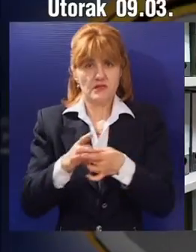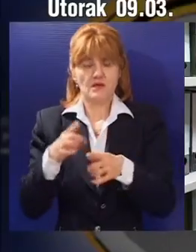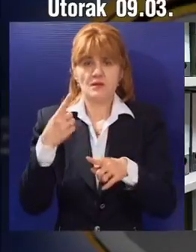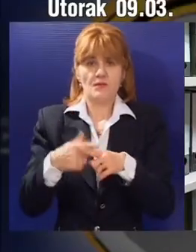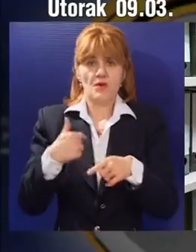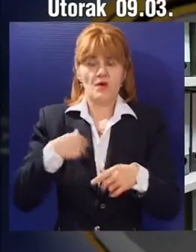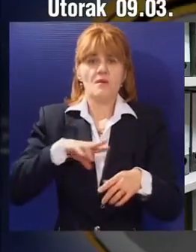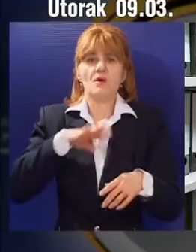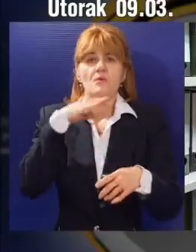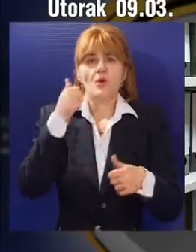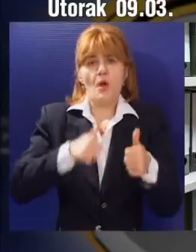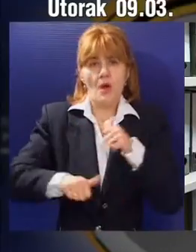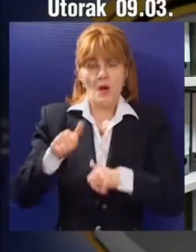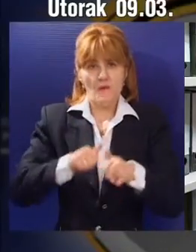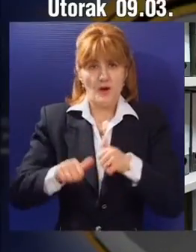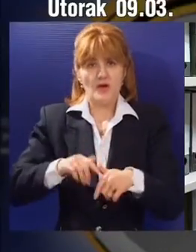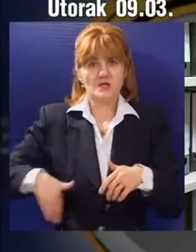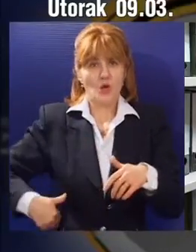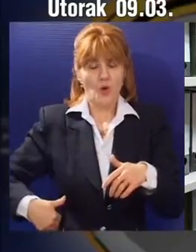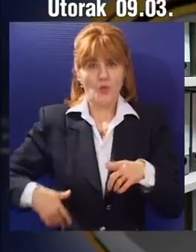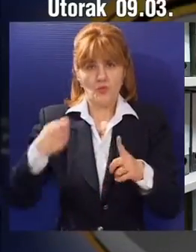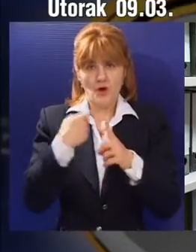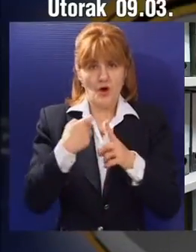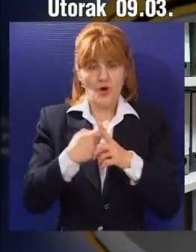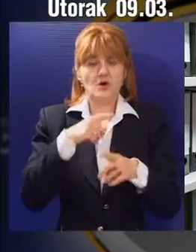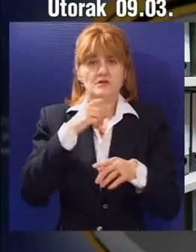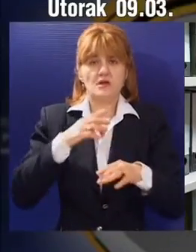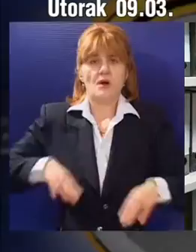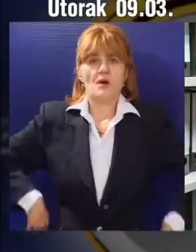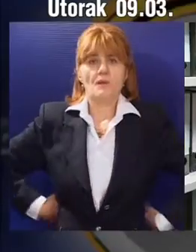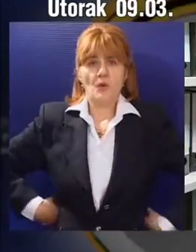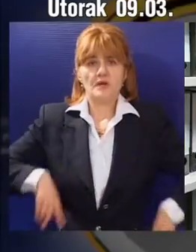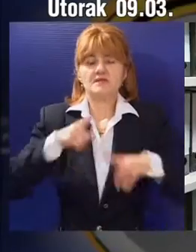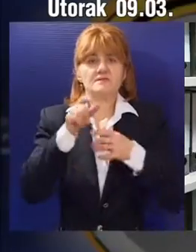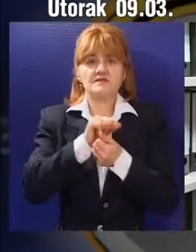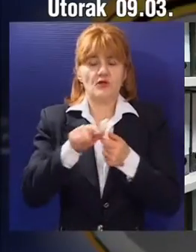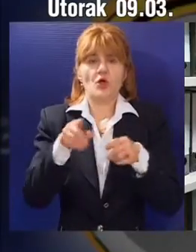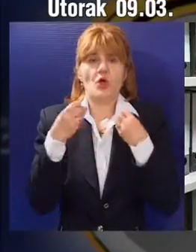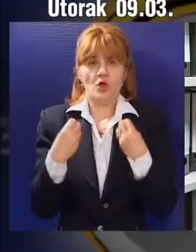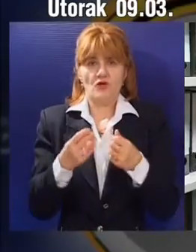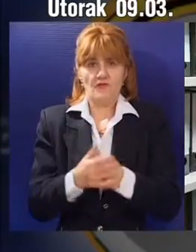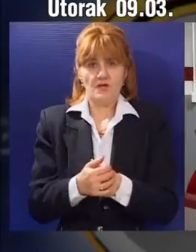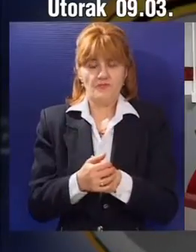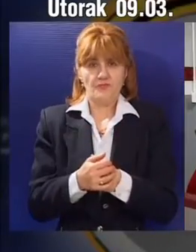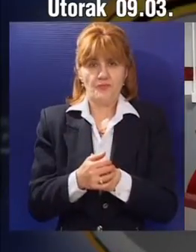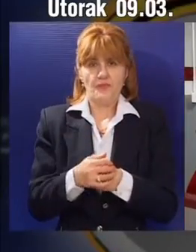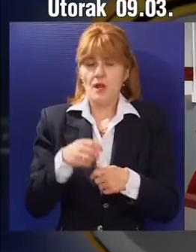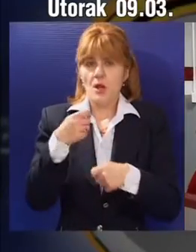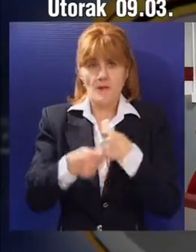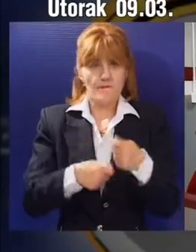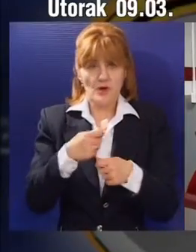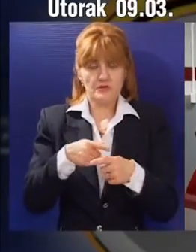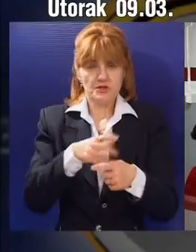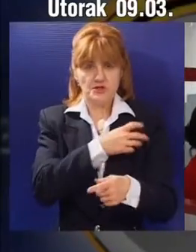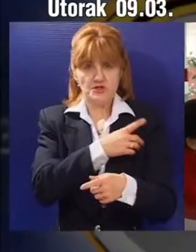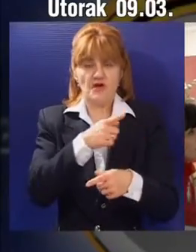s obzirom da sam i operacije imala, i operacije Kuka, i operacije Bubrega, svega toga, tako da mi ovo zaista odgovarava. Poslodavac se